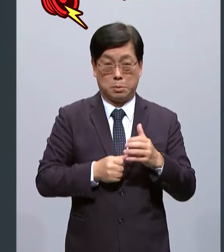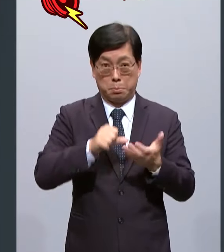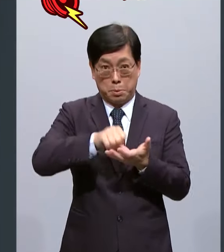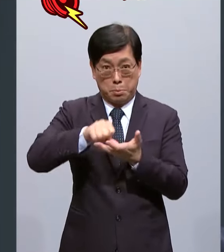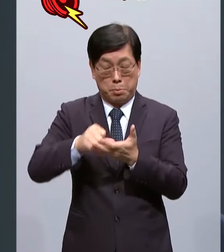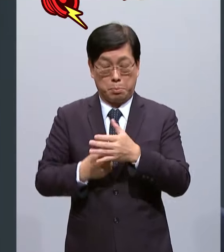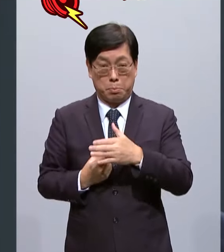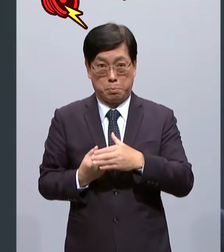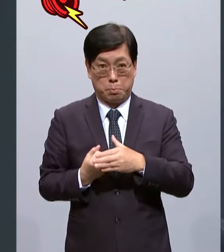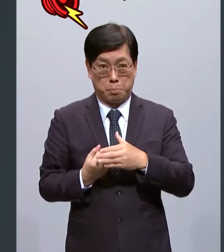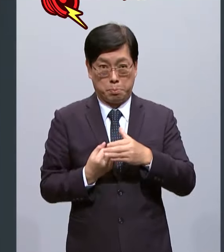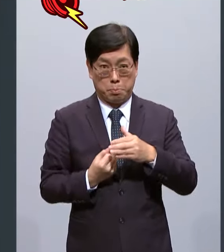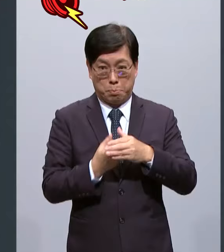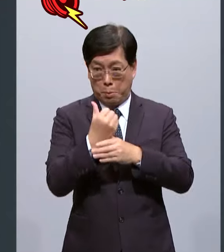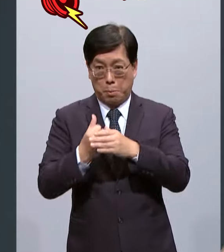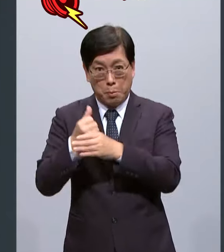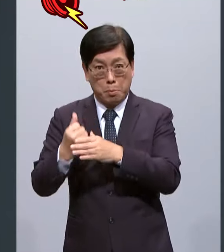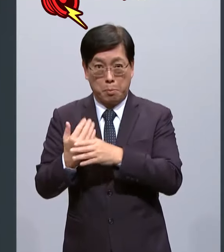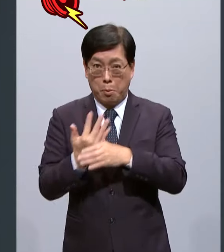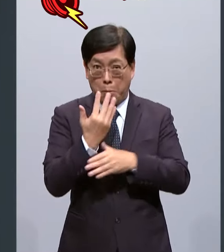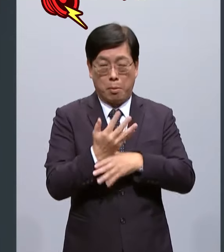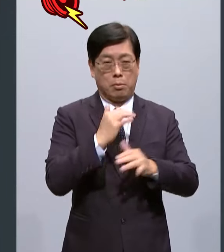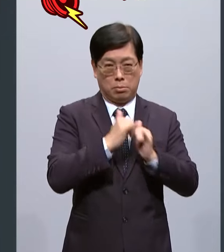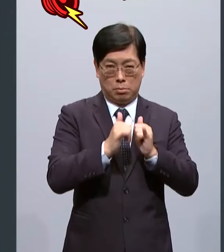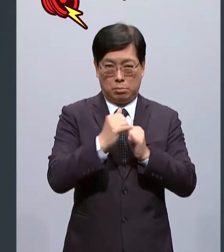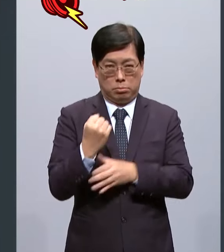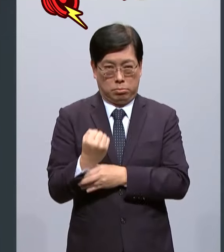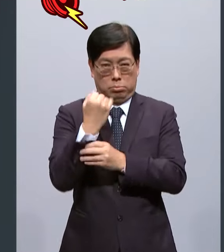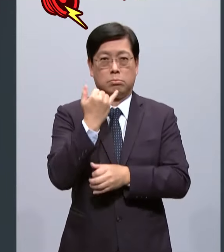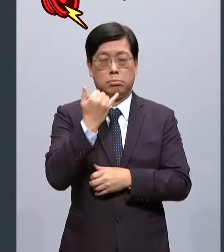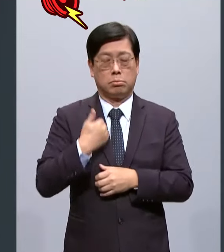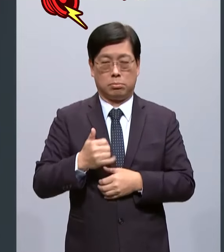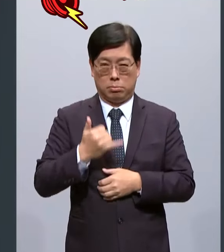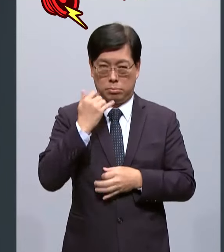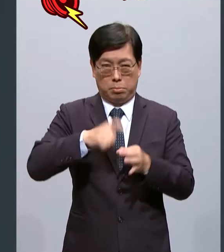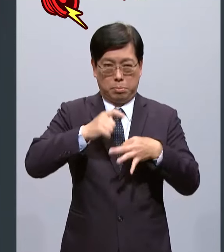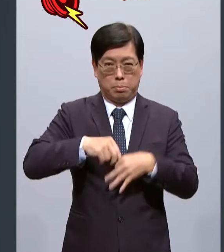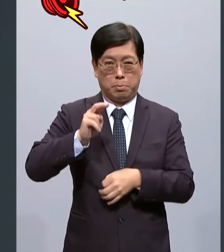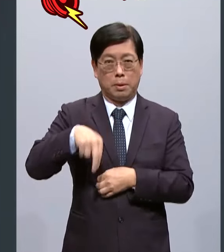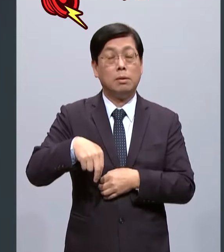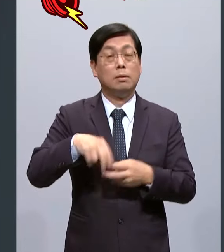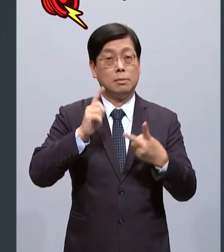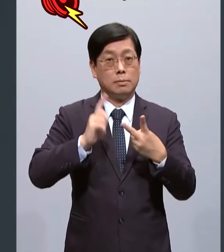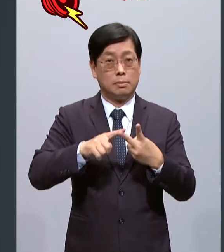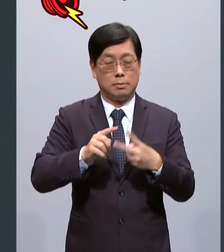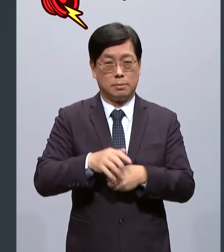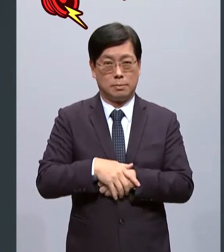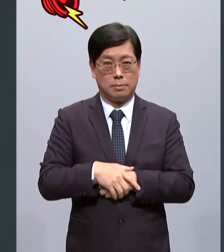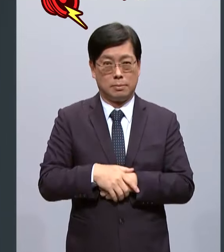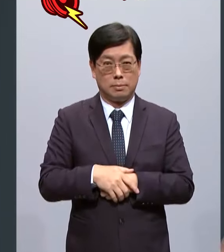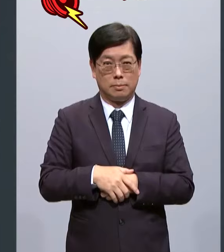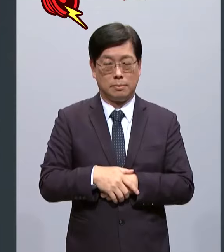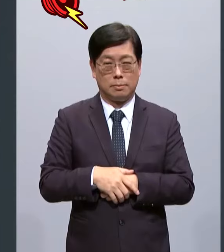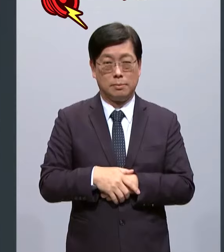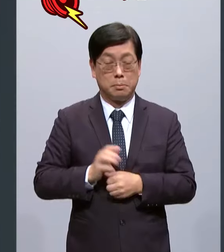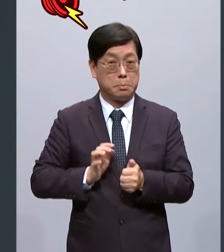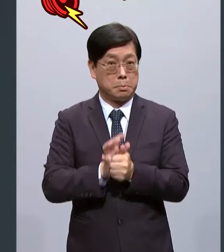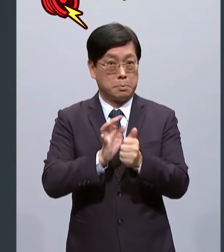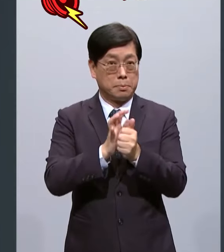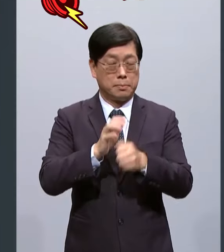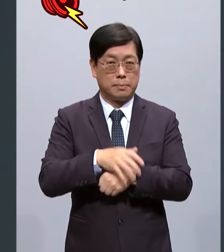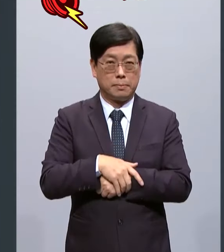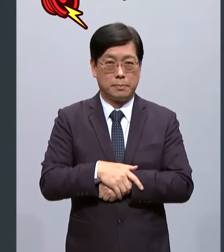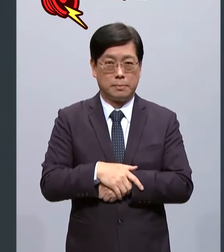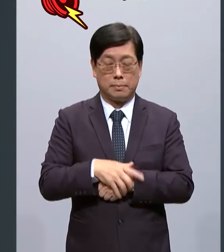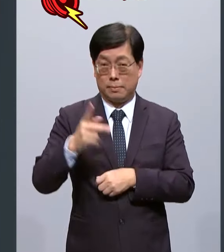品可以得到广大社会的支持因此物价可以提高第二个我们也会推动推动这个